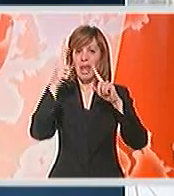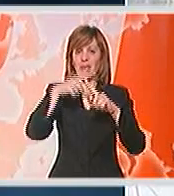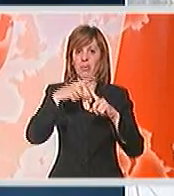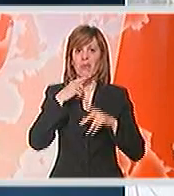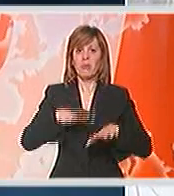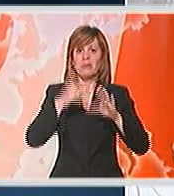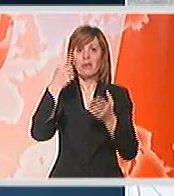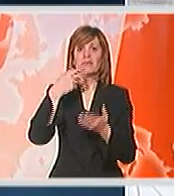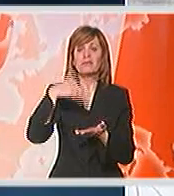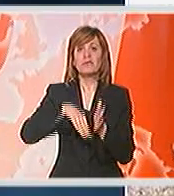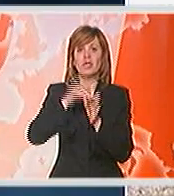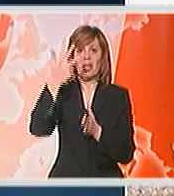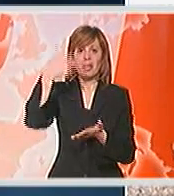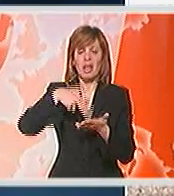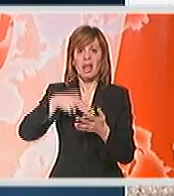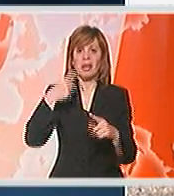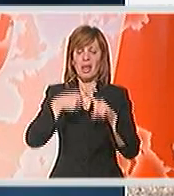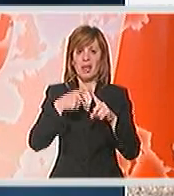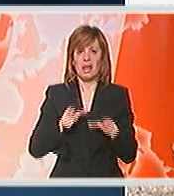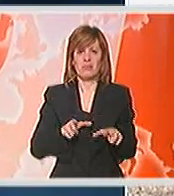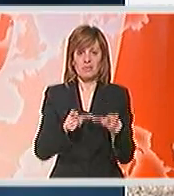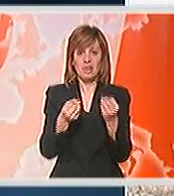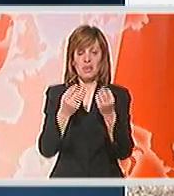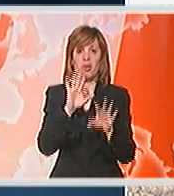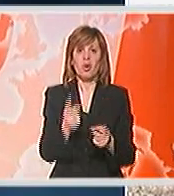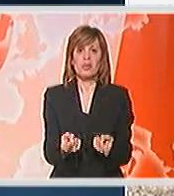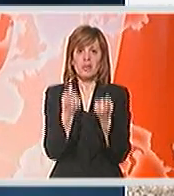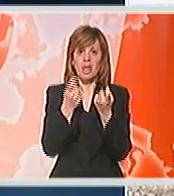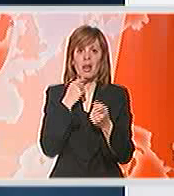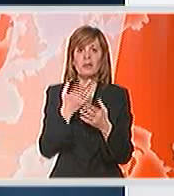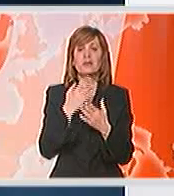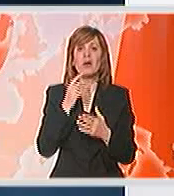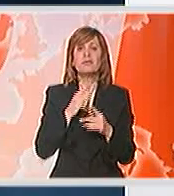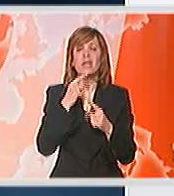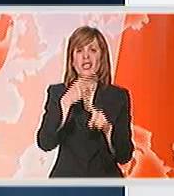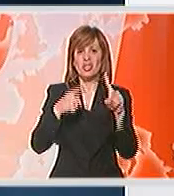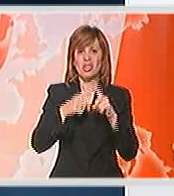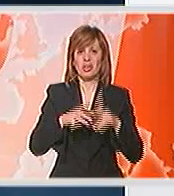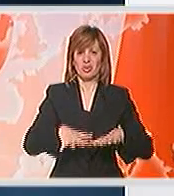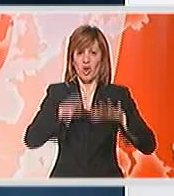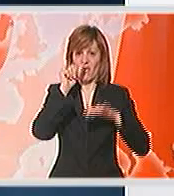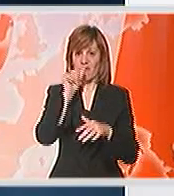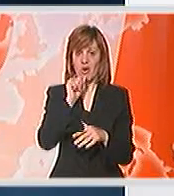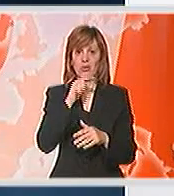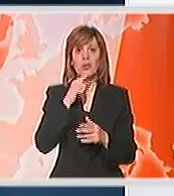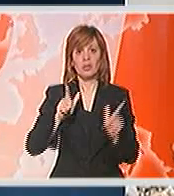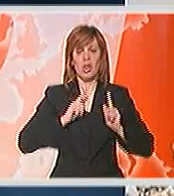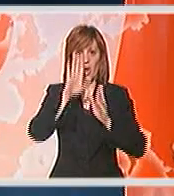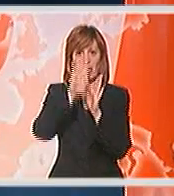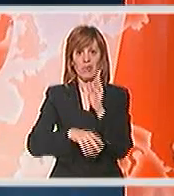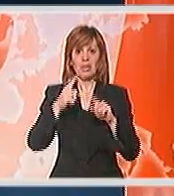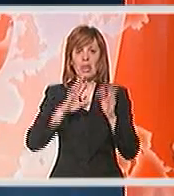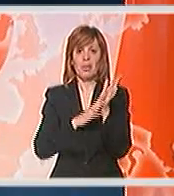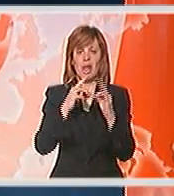poplavljeno više od 3000 hektara oranica, a u nekoliko sela poplavljene su polja pod pšenicom. Očekuje se opadanje Tamnove.